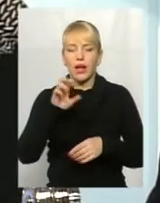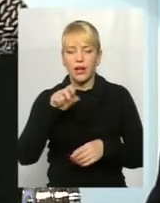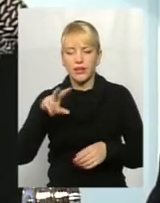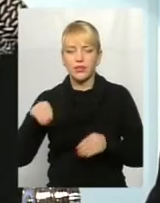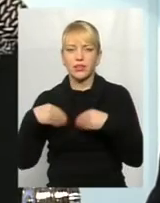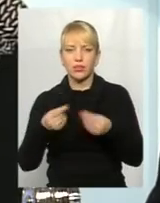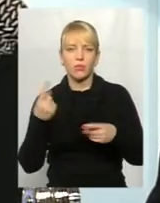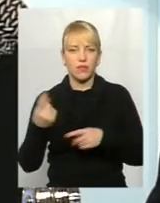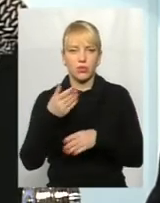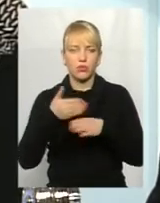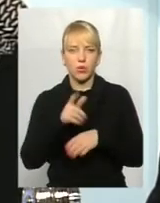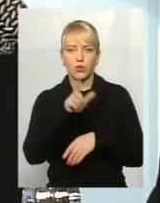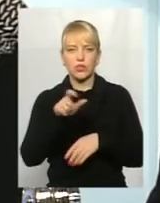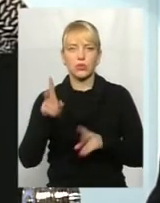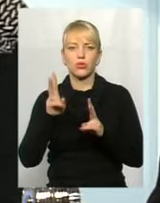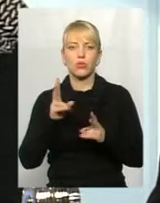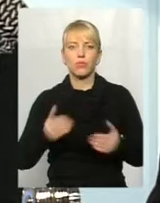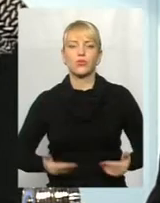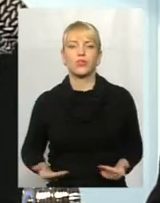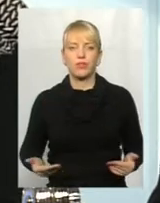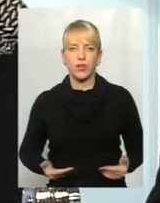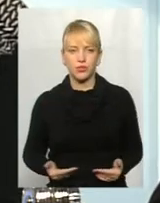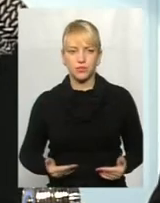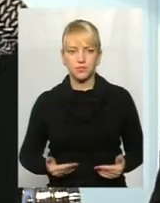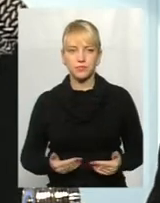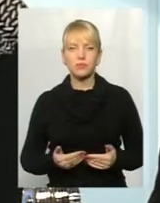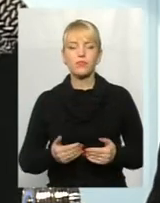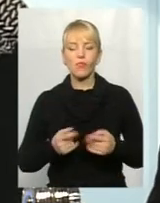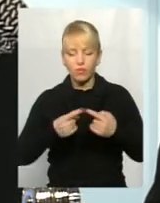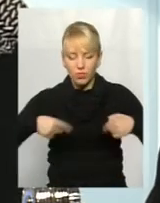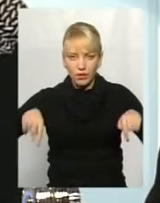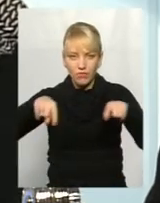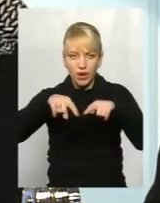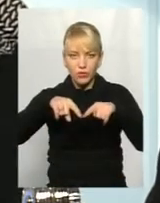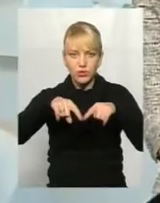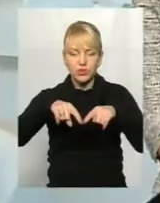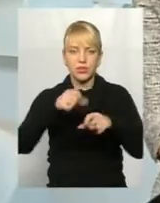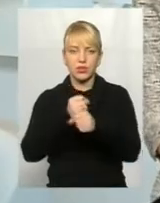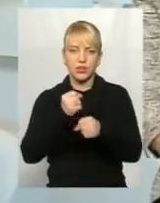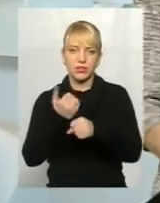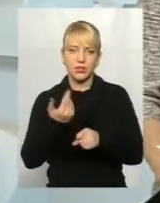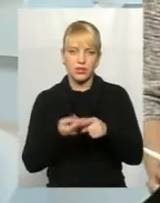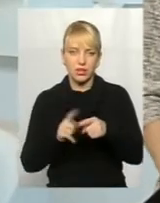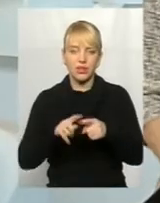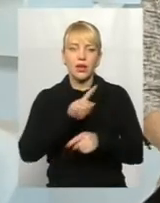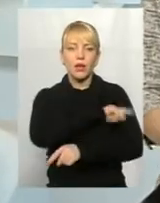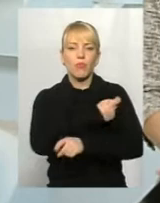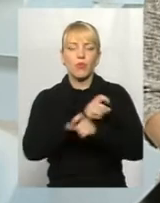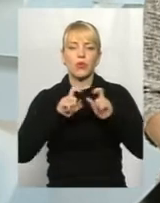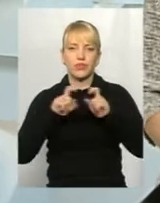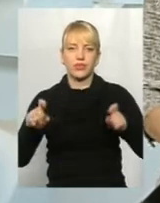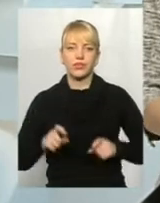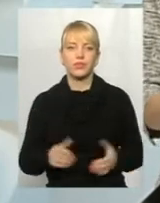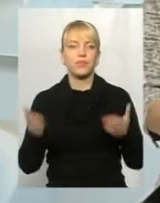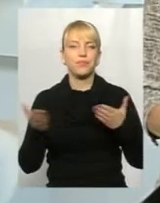тим жителям, які проживають в радіусі дії поліклініки. Скажіть, будь ласка, яка